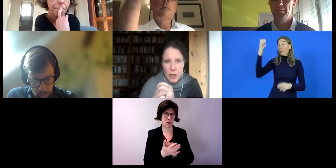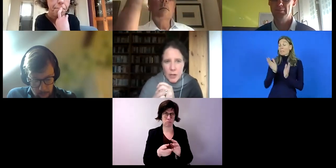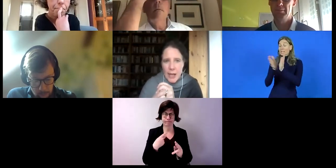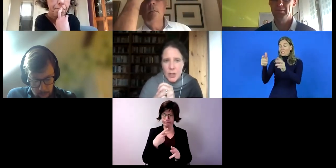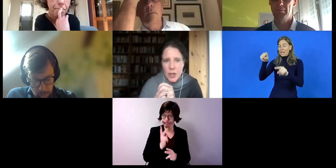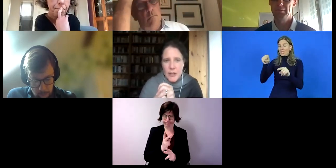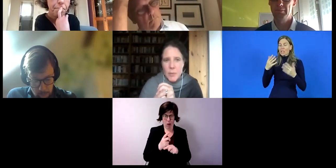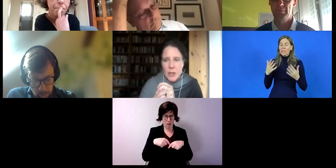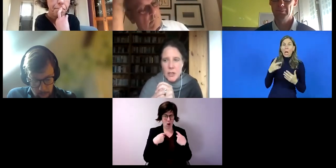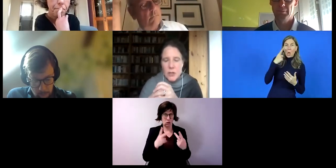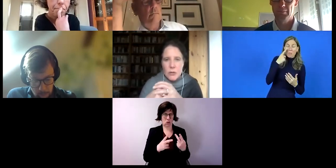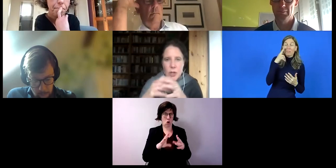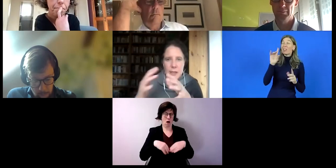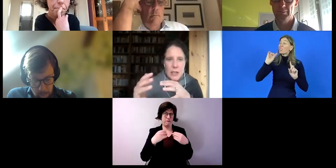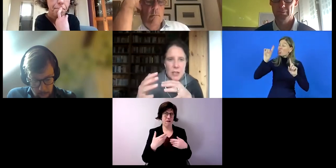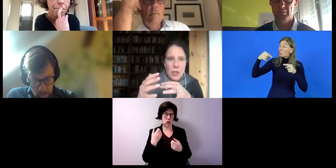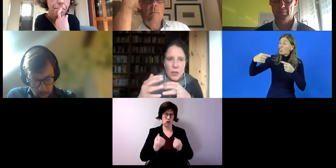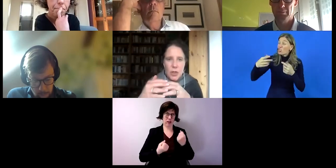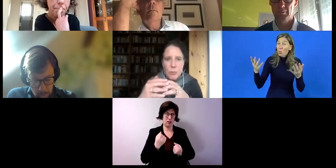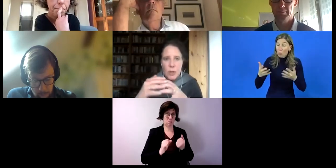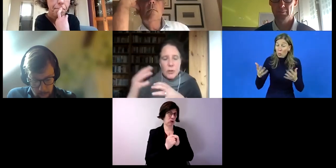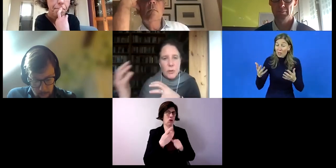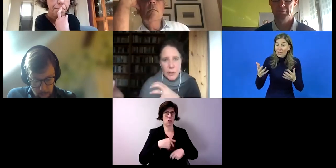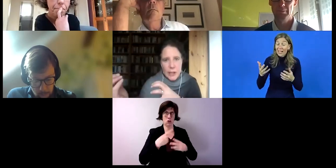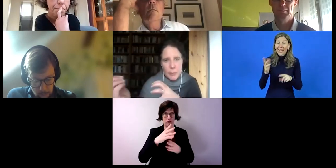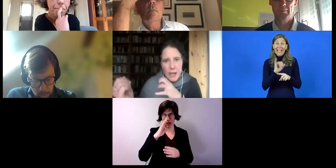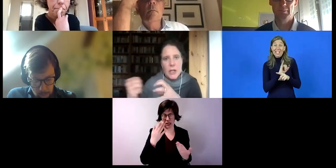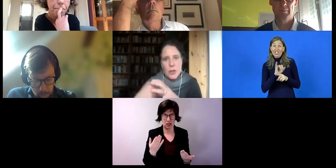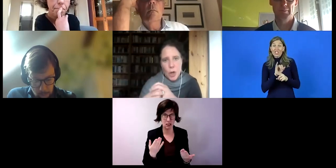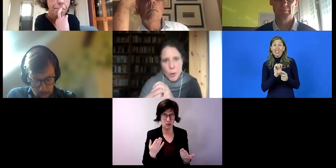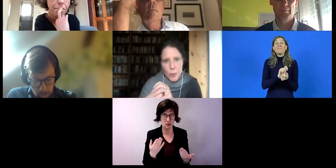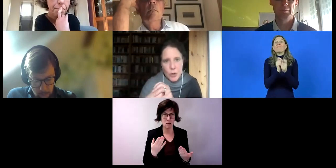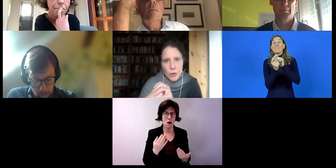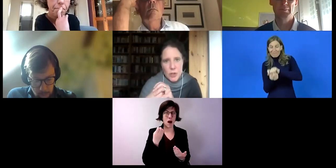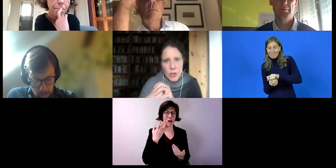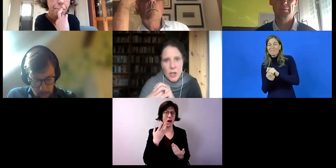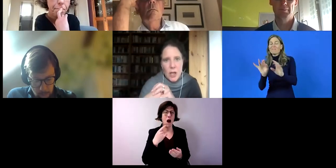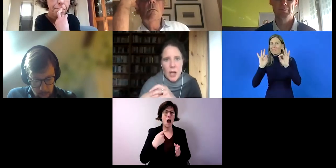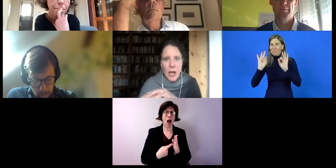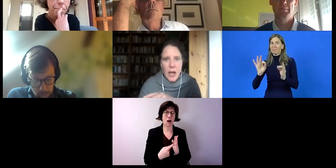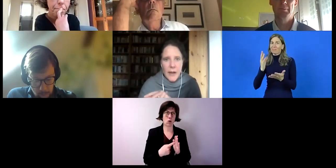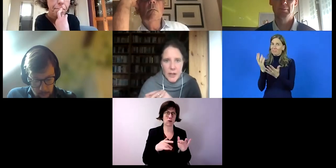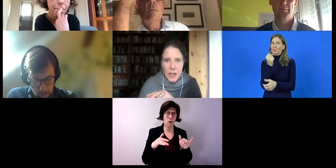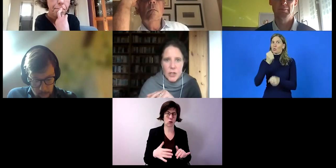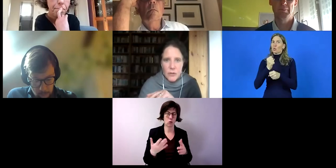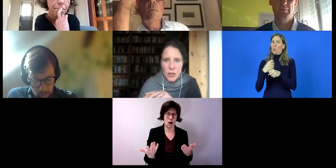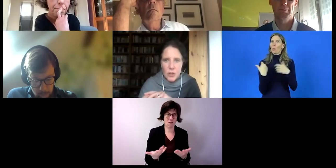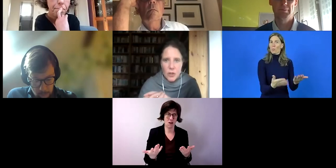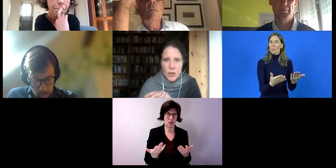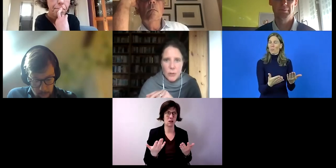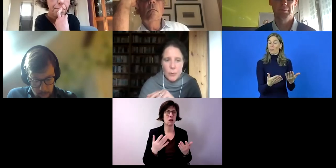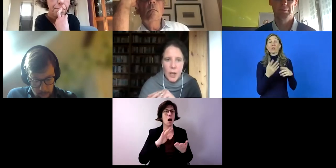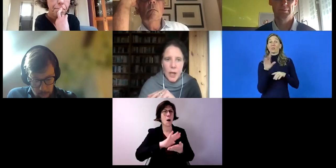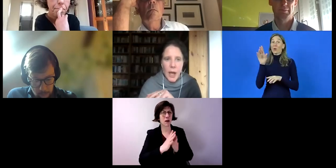in den Kinderschuhen, insbesondere im öffentlichen Dienst. Aber es ist eben natürlich die große Herausforderung, aus dem